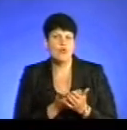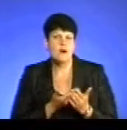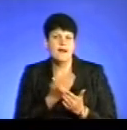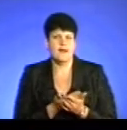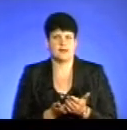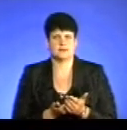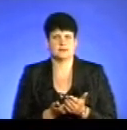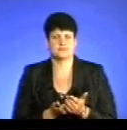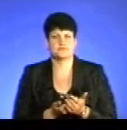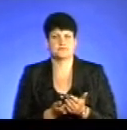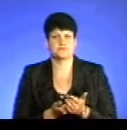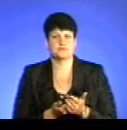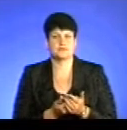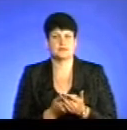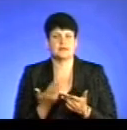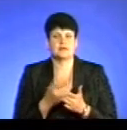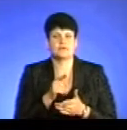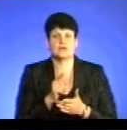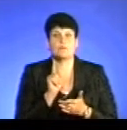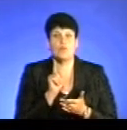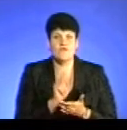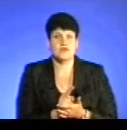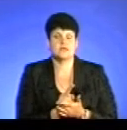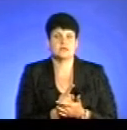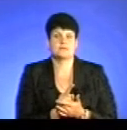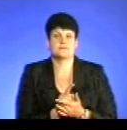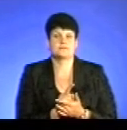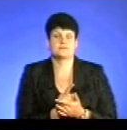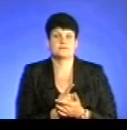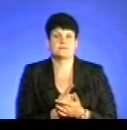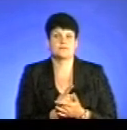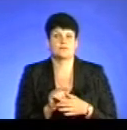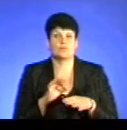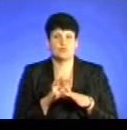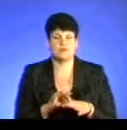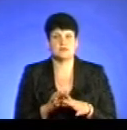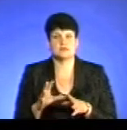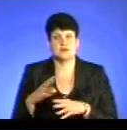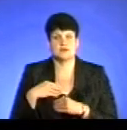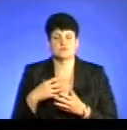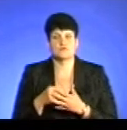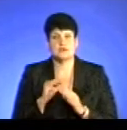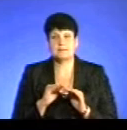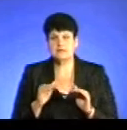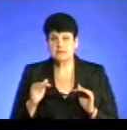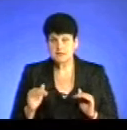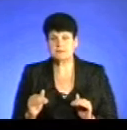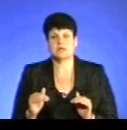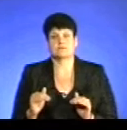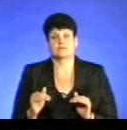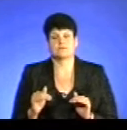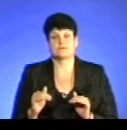вони повинні провести зі своїми дітьми, для того, щоб все-таки